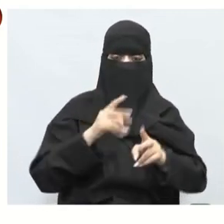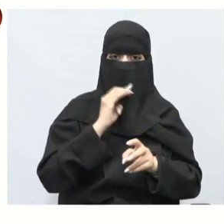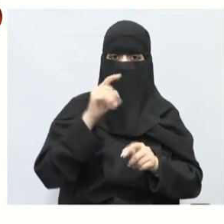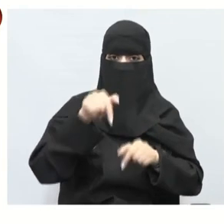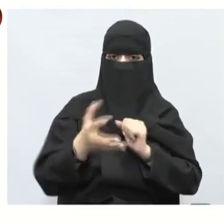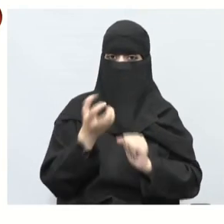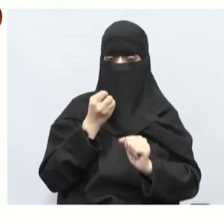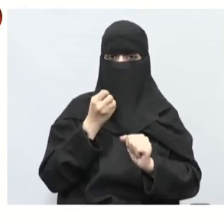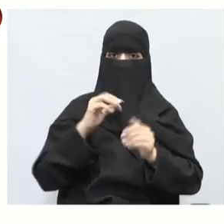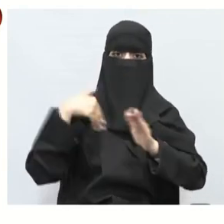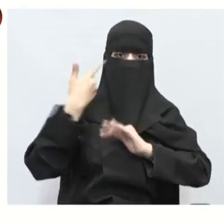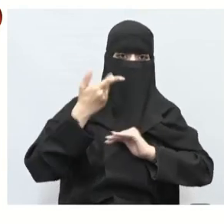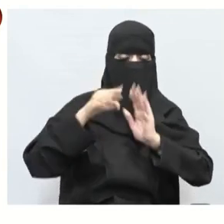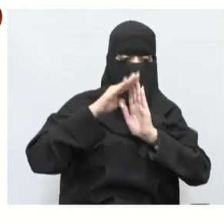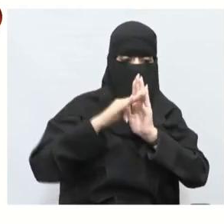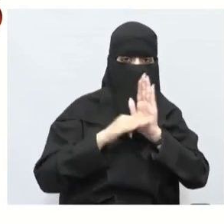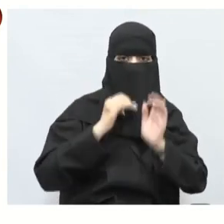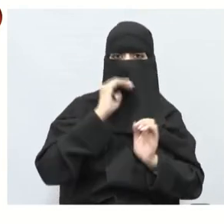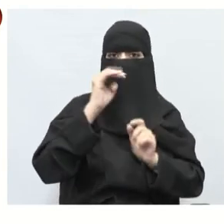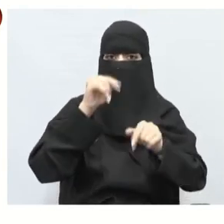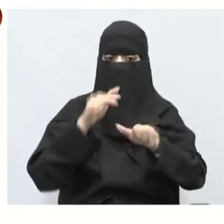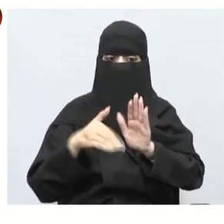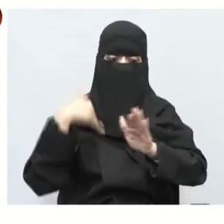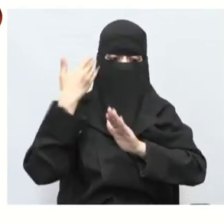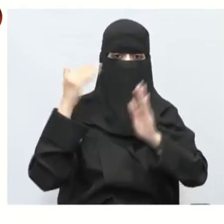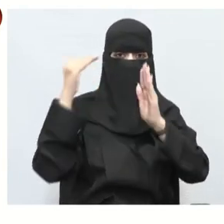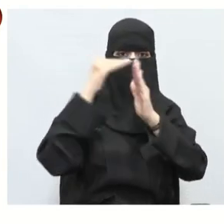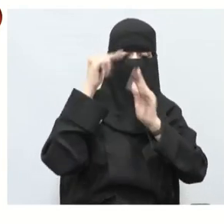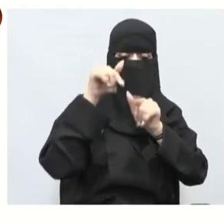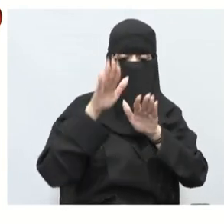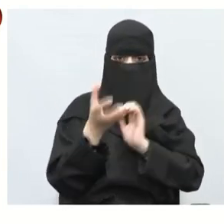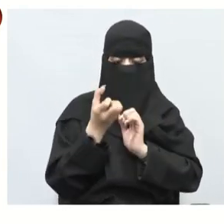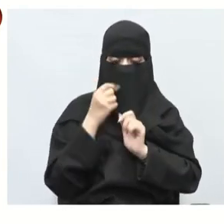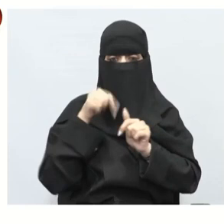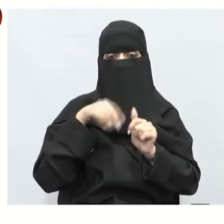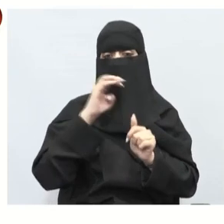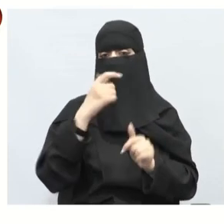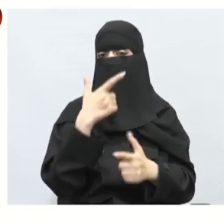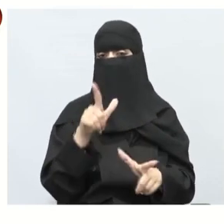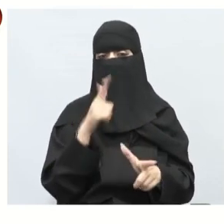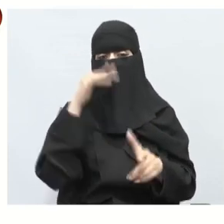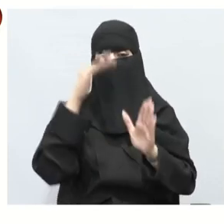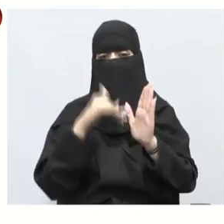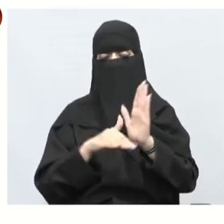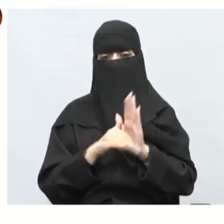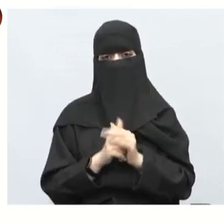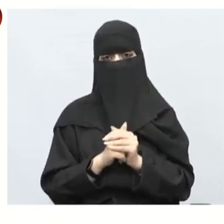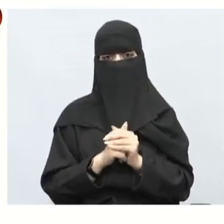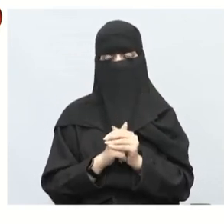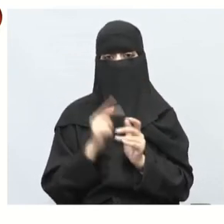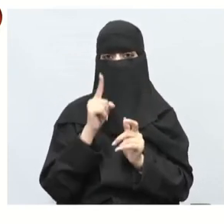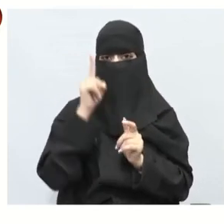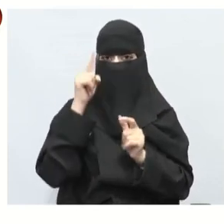فإذا وصلت للعدد المذكور في المعطيات مسألة تكون إجابتك صحية هذه الموجودة لك رح إن شاء الله